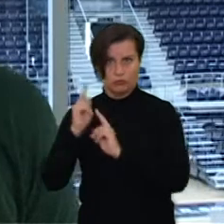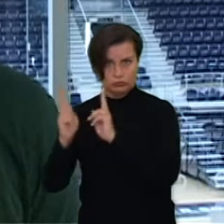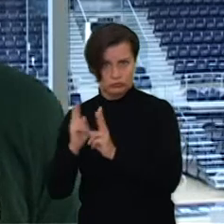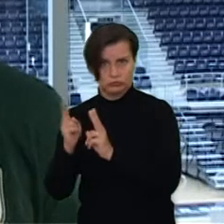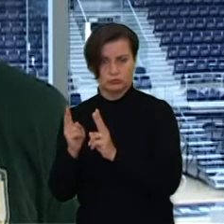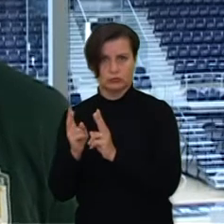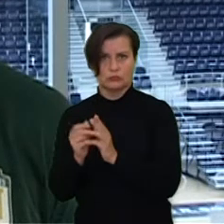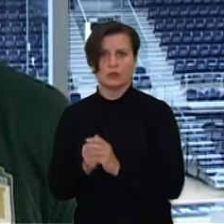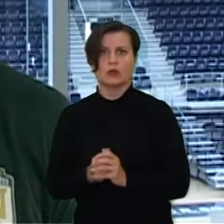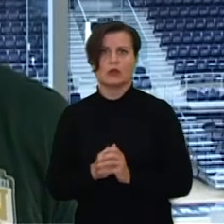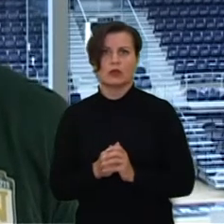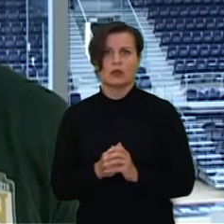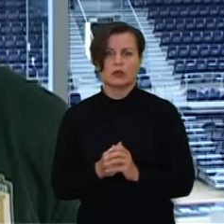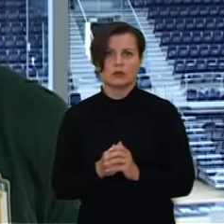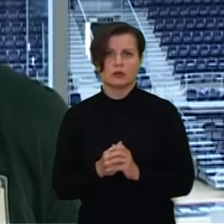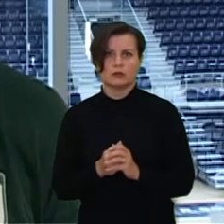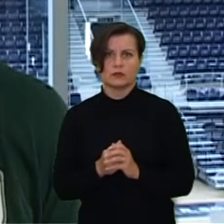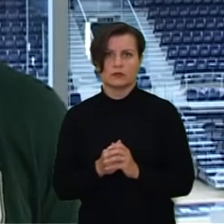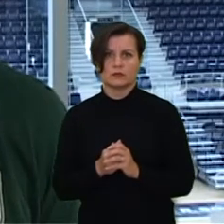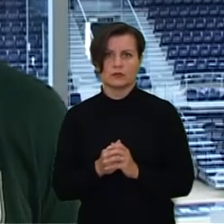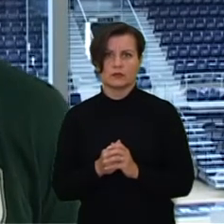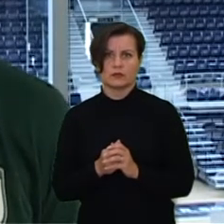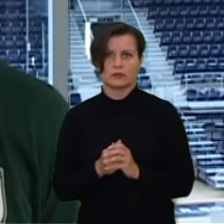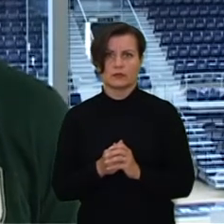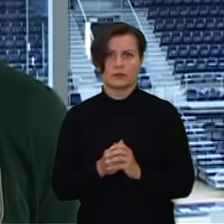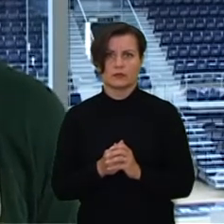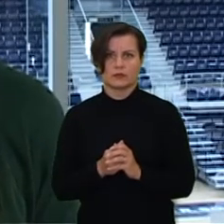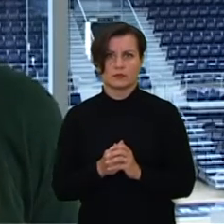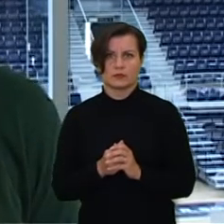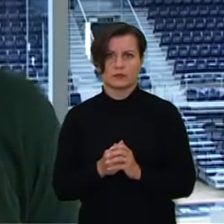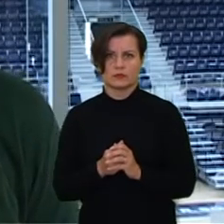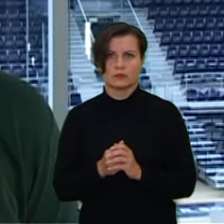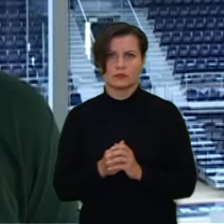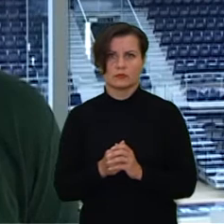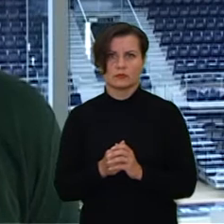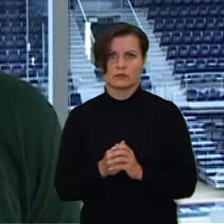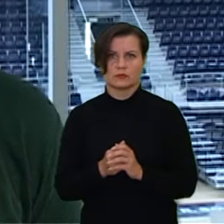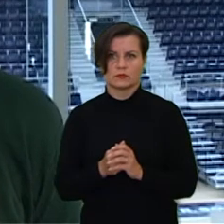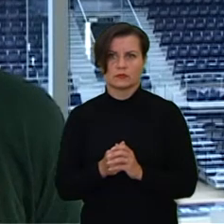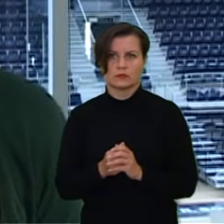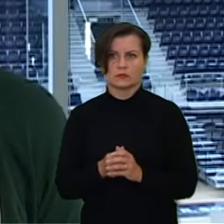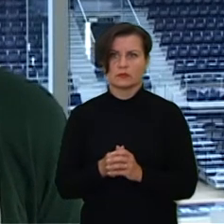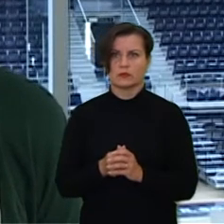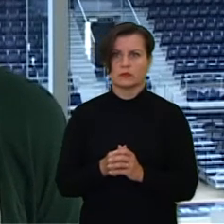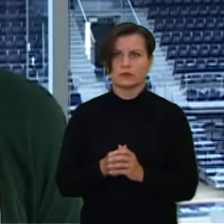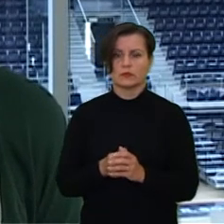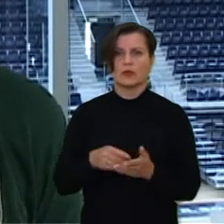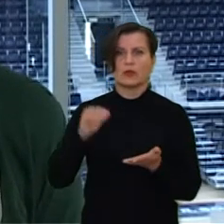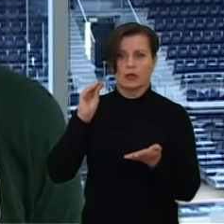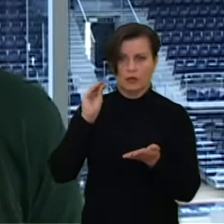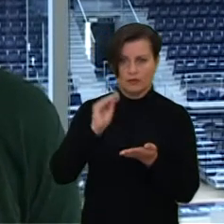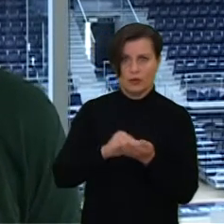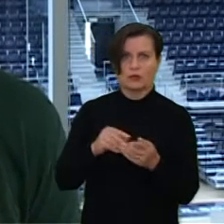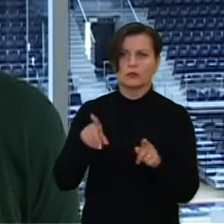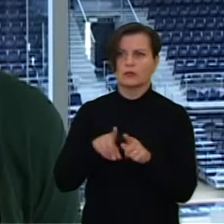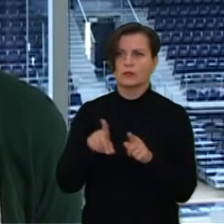kad jie galėtų kai kurie ir per dvi pozicijos sužaisti. Aišku, ir vertinimas yra, žaidėjau pagal